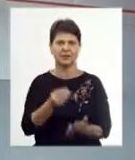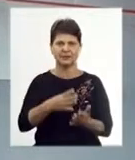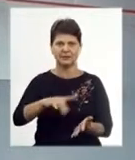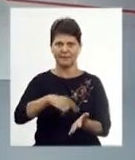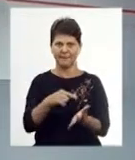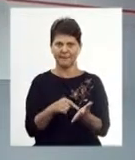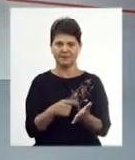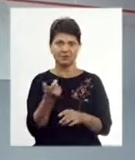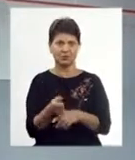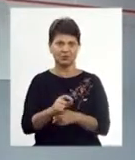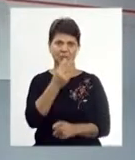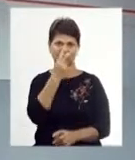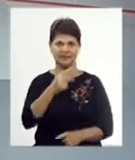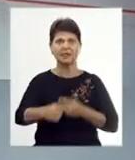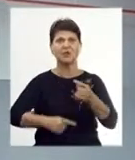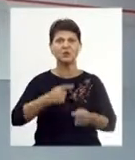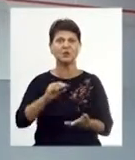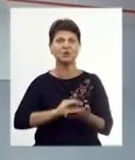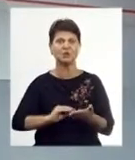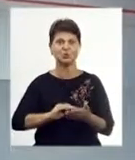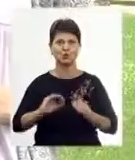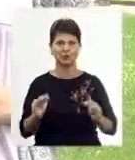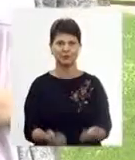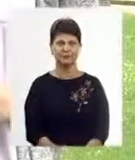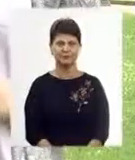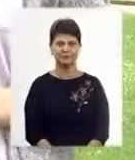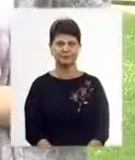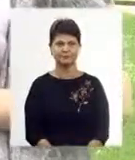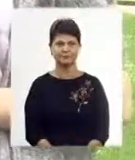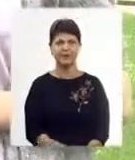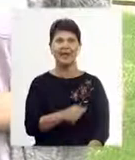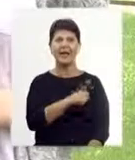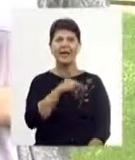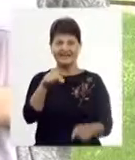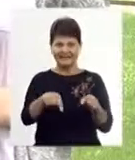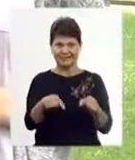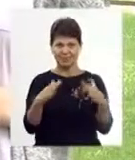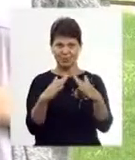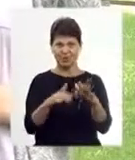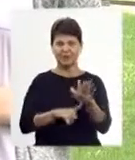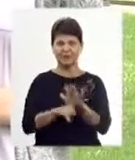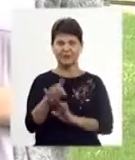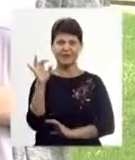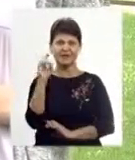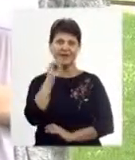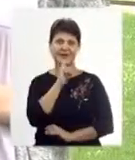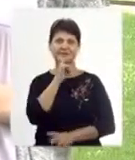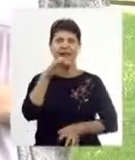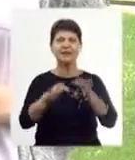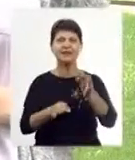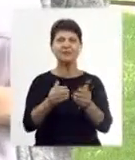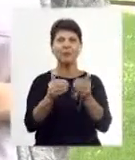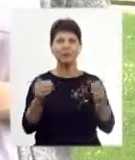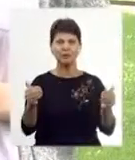міста. Більше – дивіться у наступному сюжеті. Саме з цієї будівлі розпочинає історію Вінницький краєзнавчий